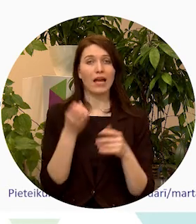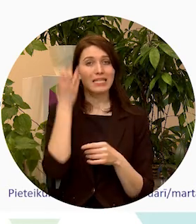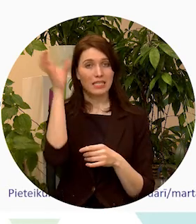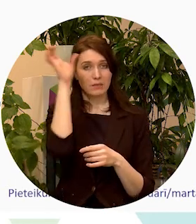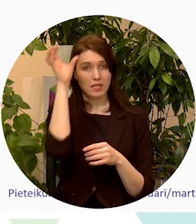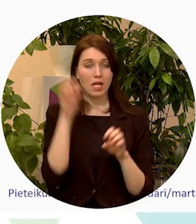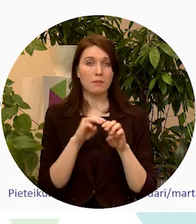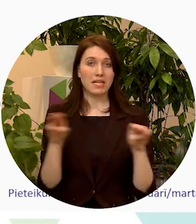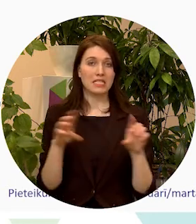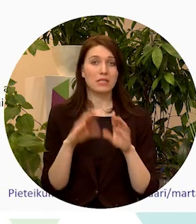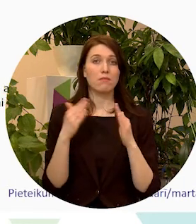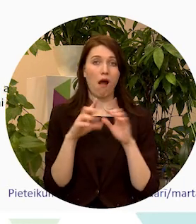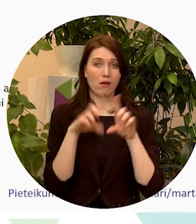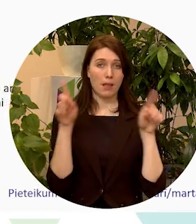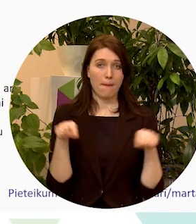ministrijas mājas lapā.